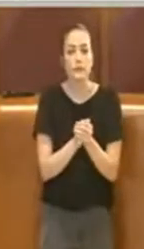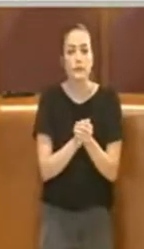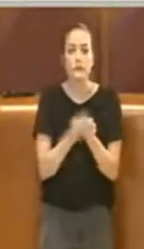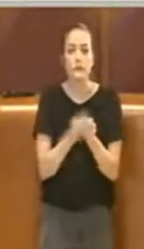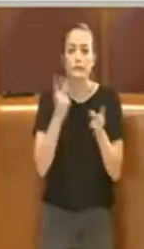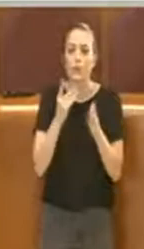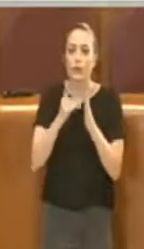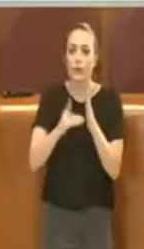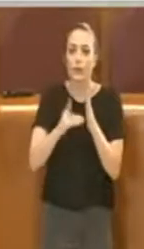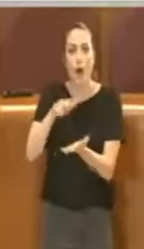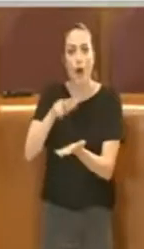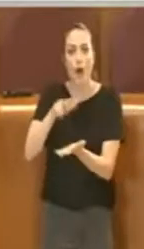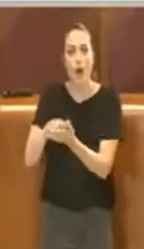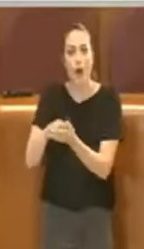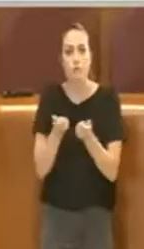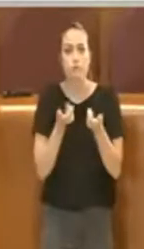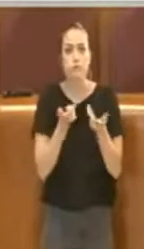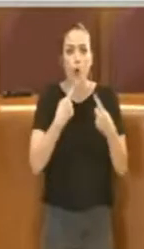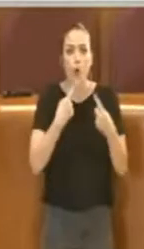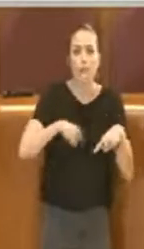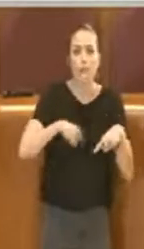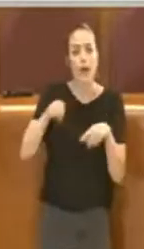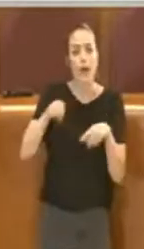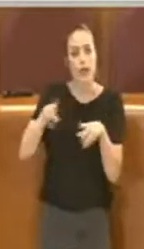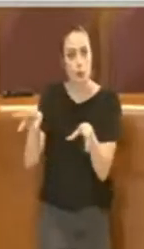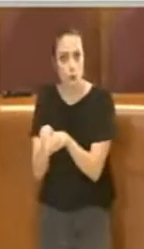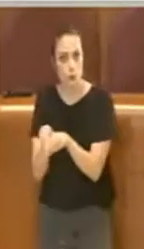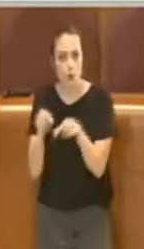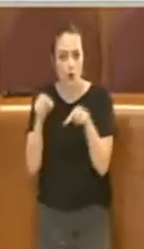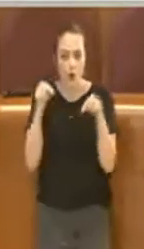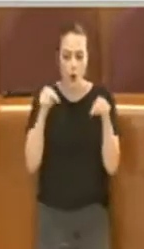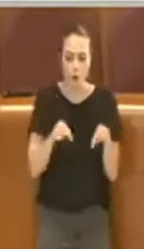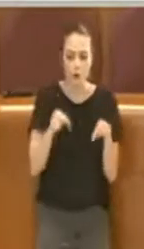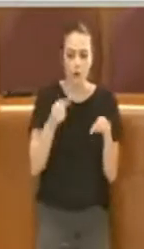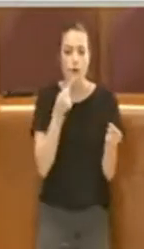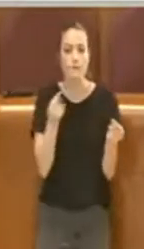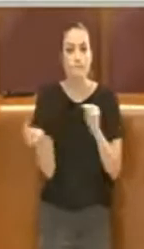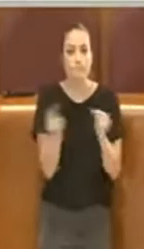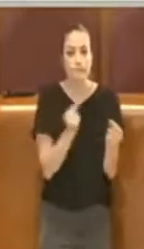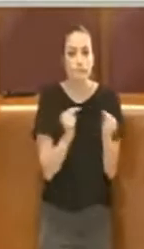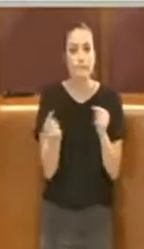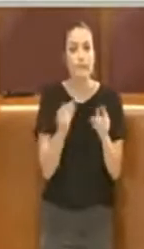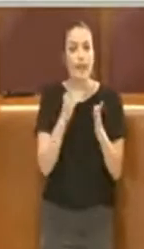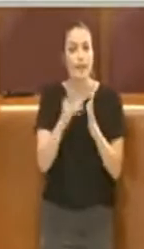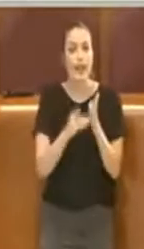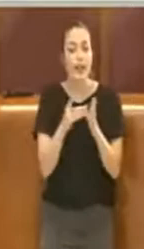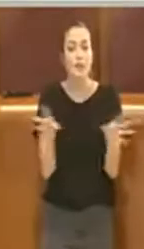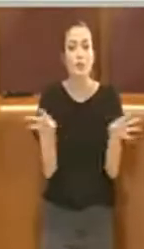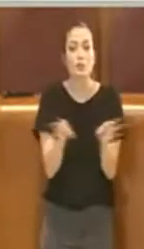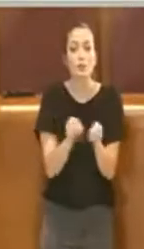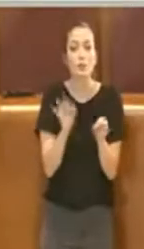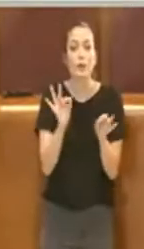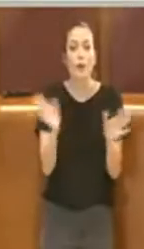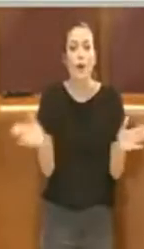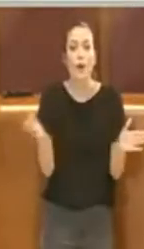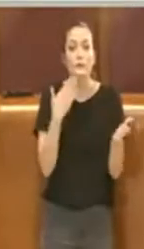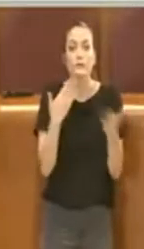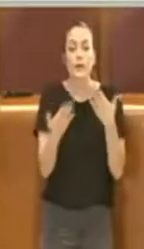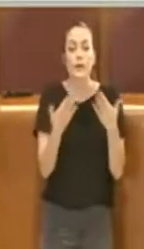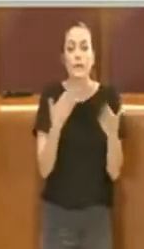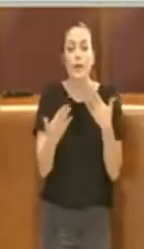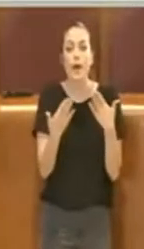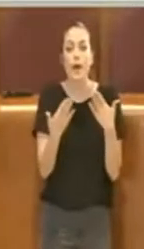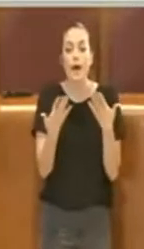delibere, consigliari e di giunta, oggi stiamo trattando la delibera di giunta che l'Assemblea ha